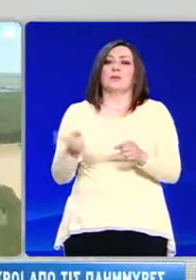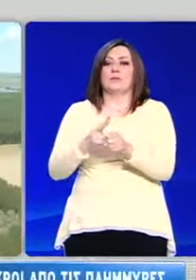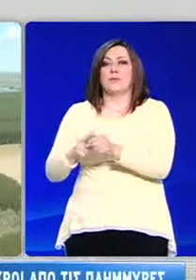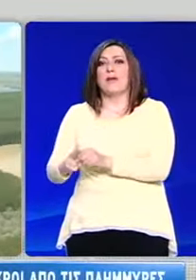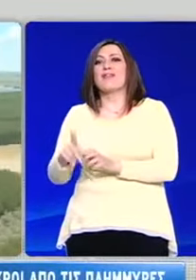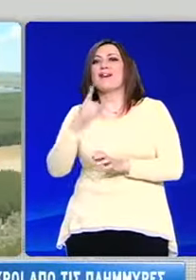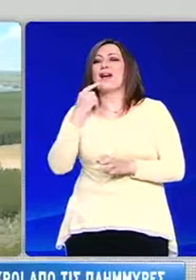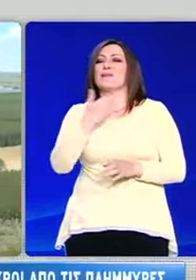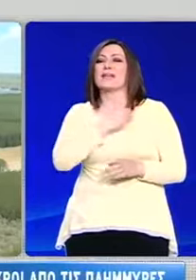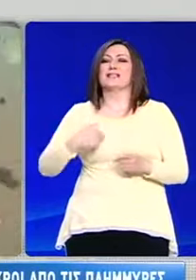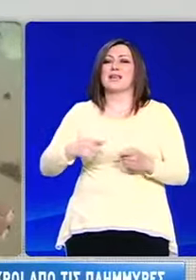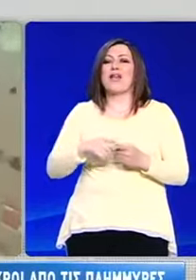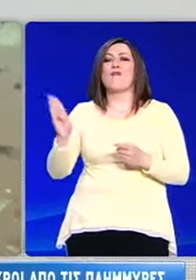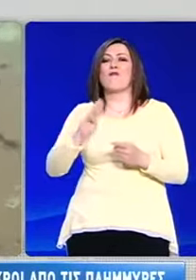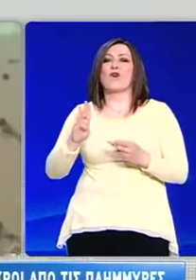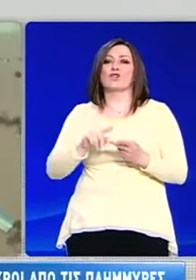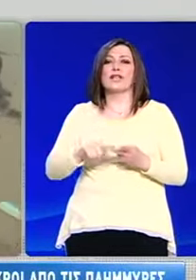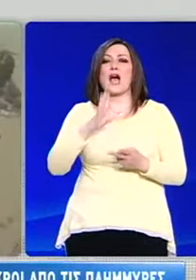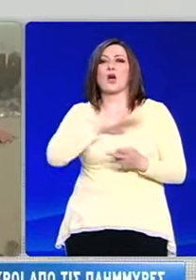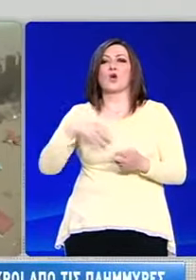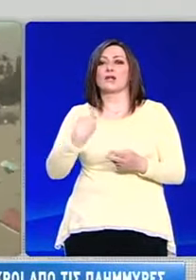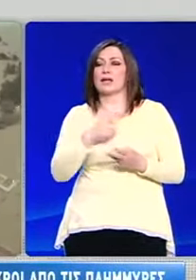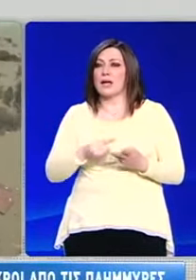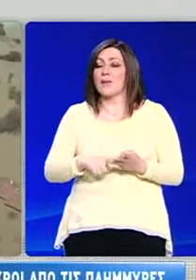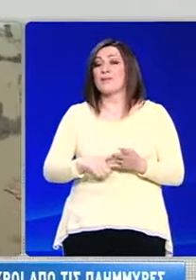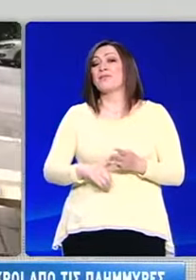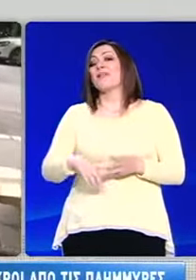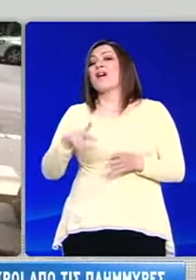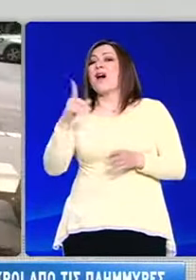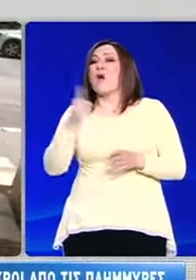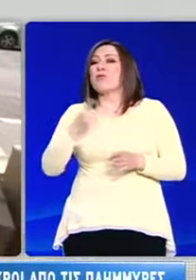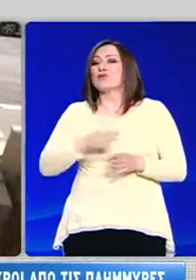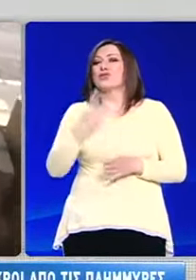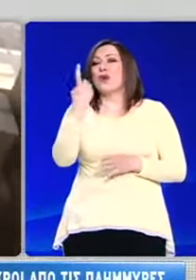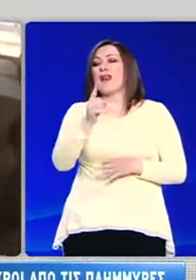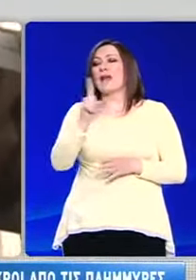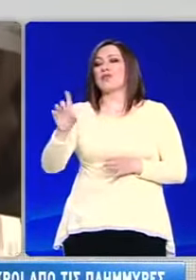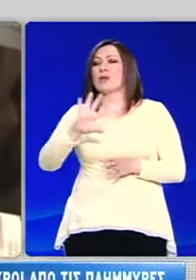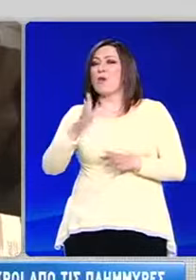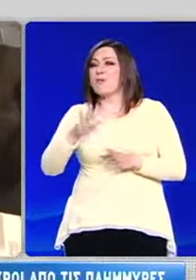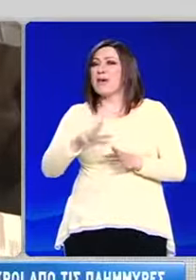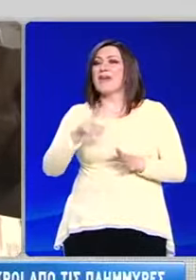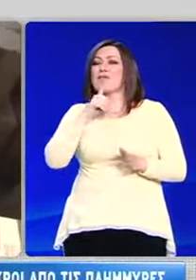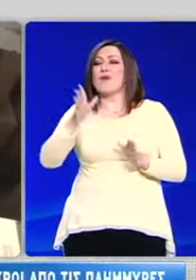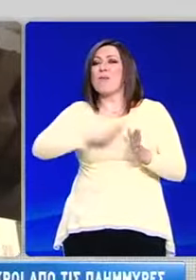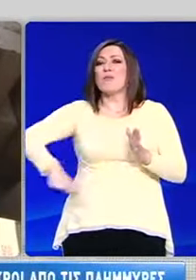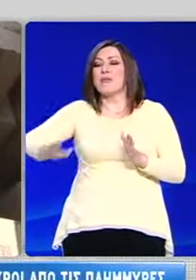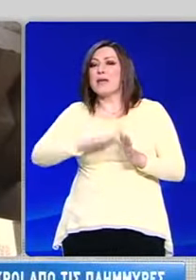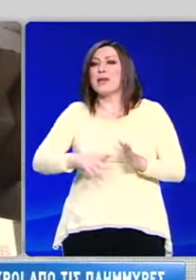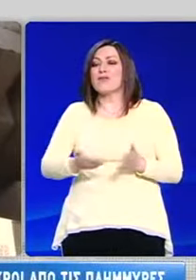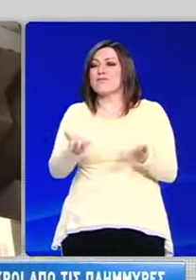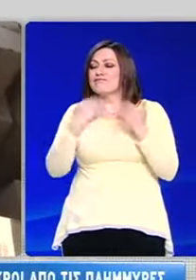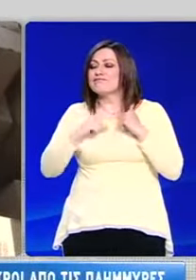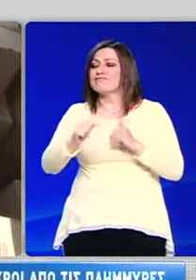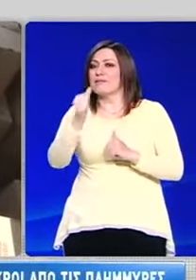πλημμύρες σε Σερβία, Βοσνία και Κροατία. Ένας στους τέσσερις κατοίκους της Βοσνίας Ερζεγοβίνης, δηλαδή περίπου ένα εκατομμύριο άνθρωποι,